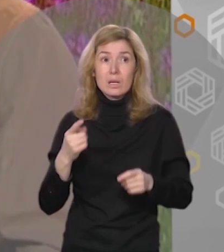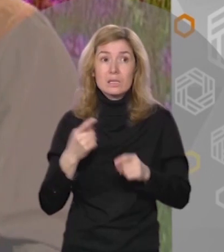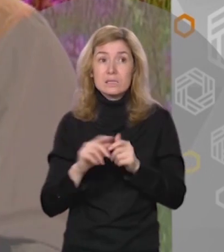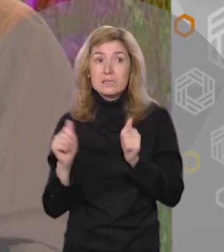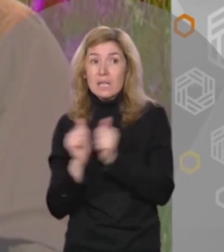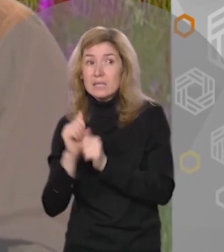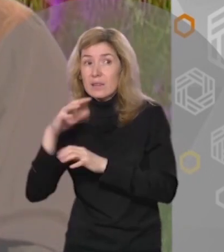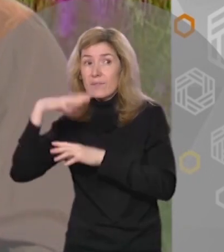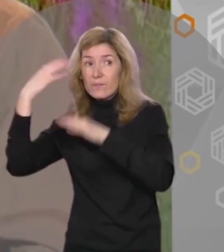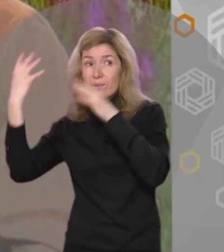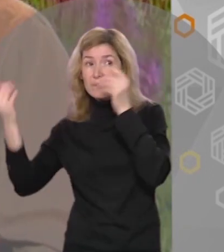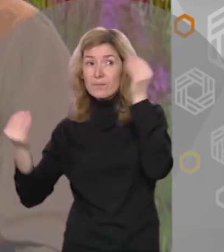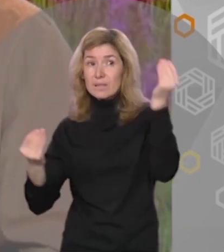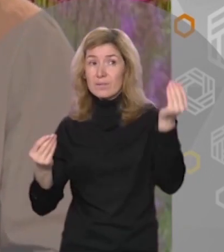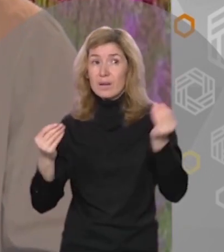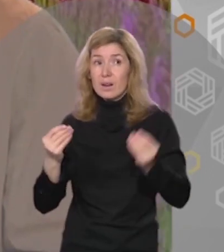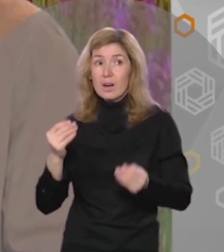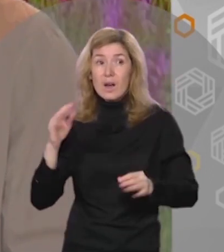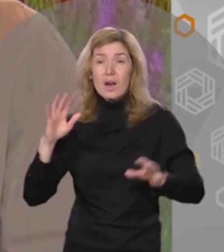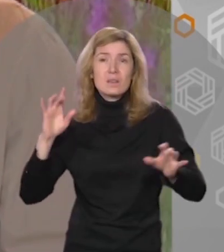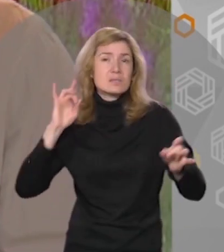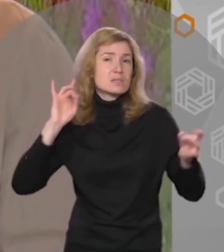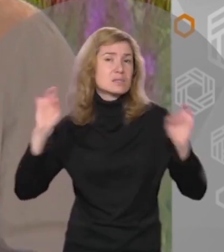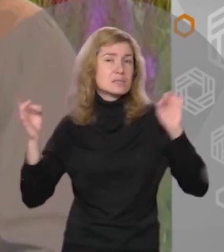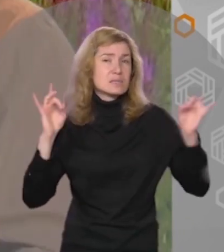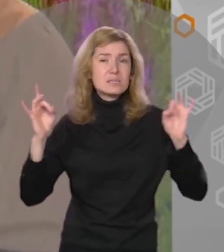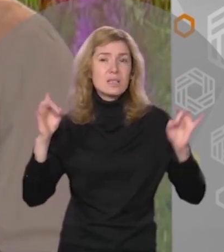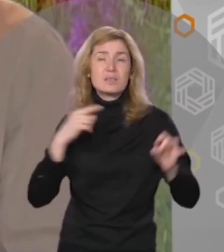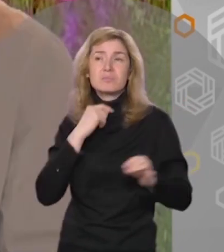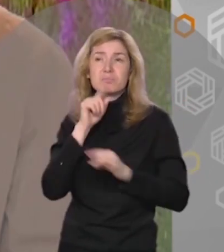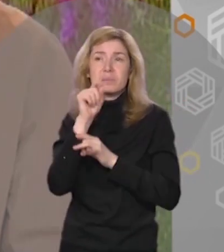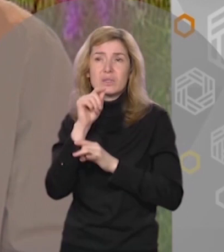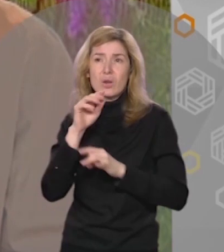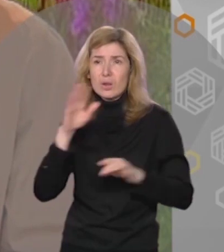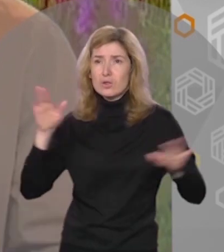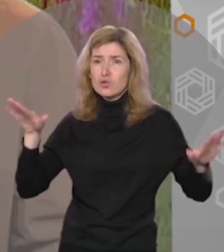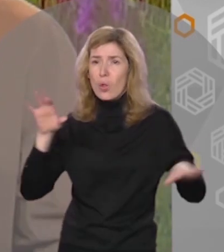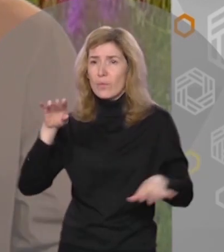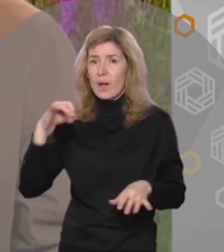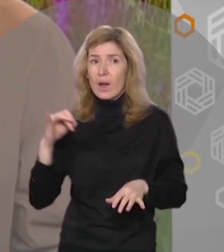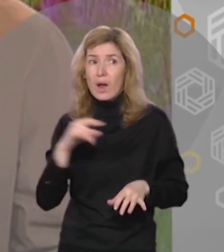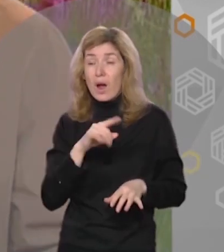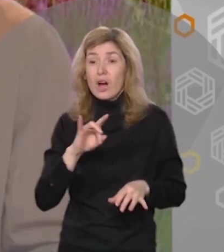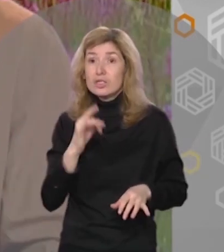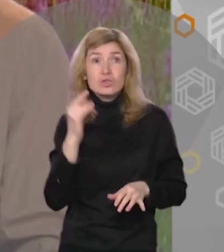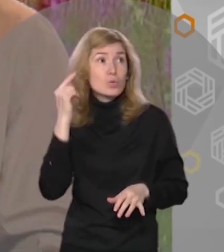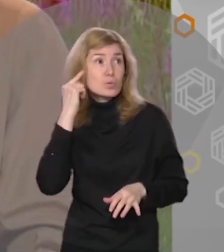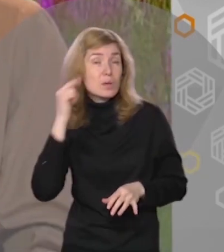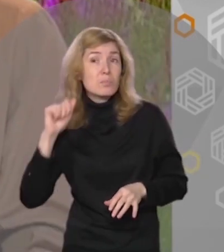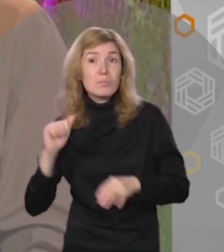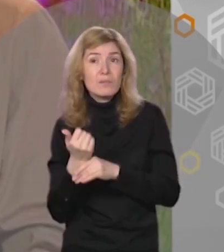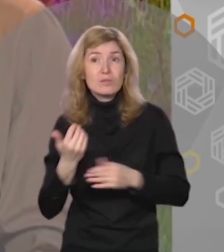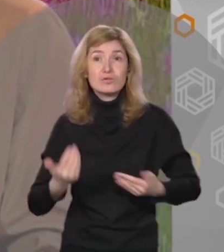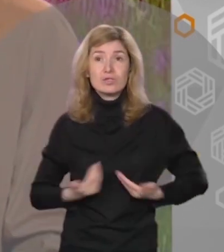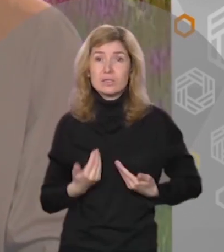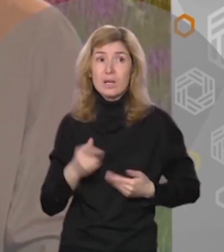соседних ветвей раздалась веселая трель соловья Услышал ее и рыжик впервые в жизни Стоял